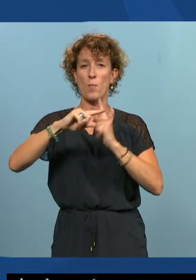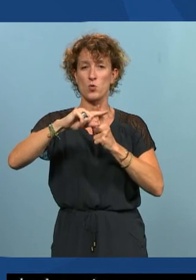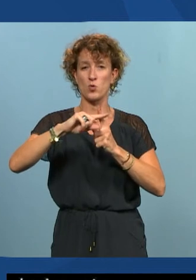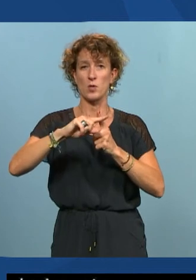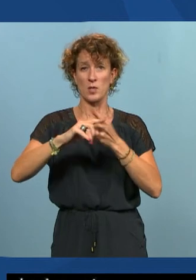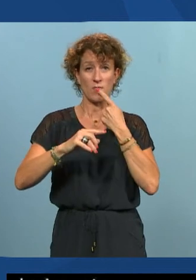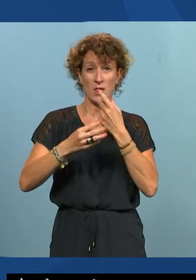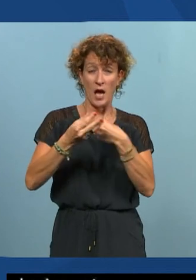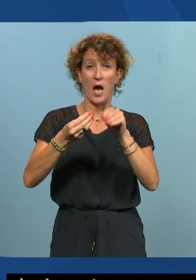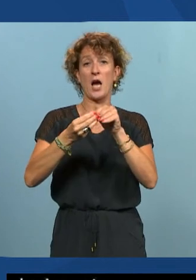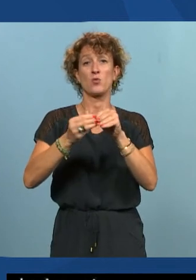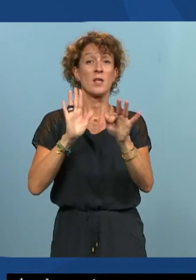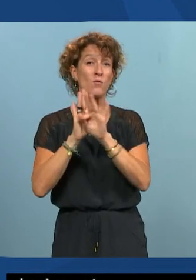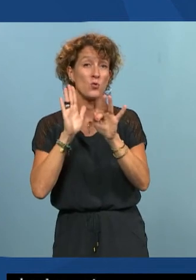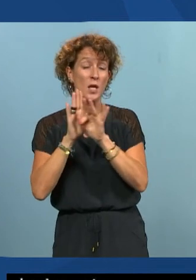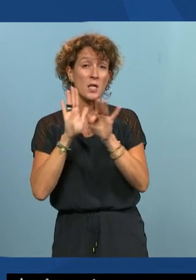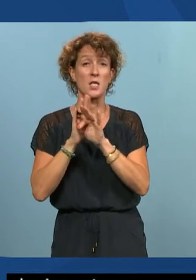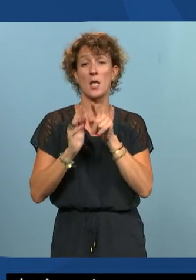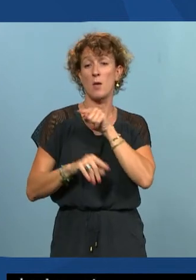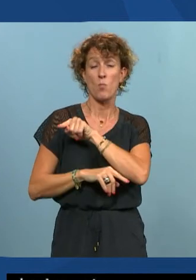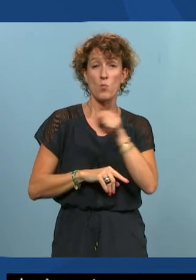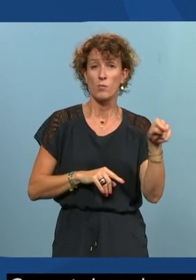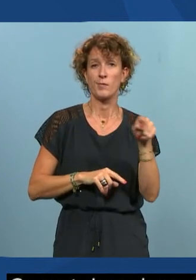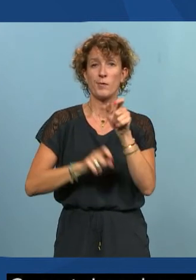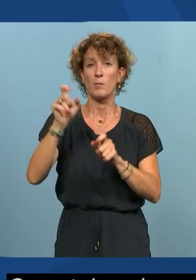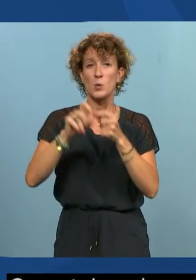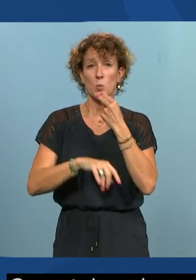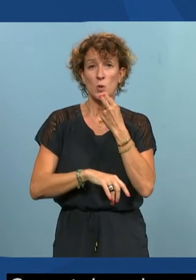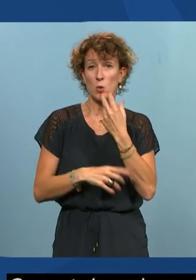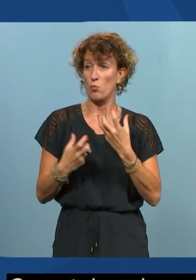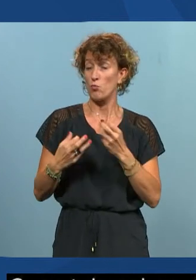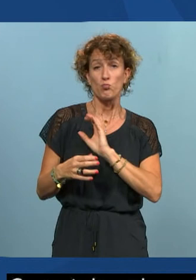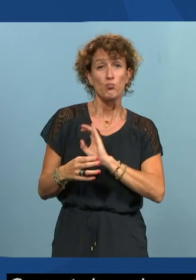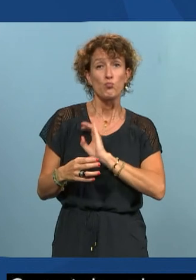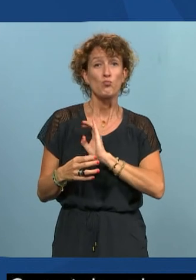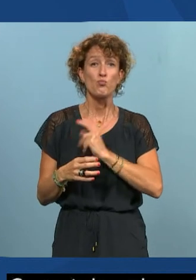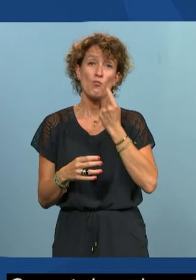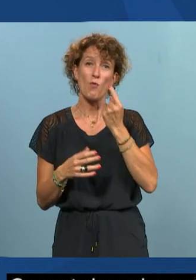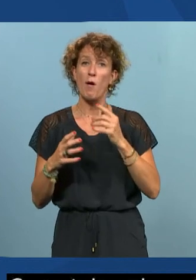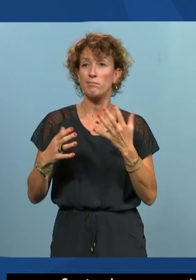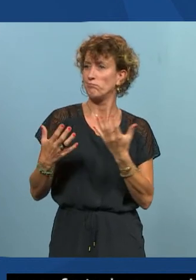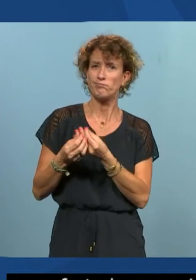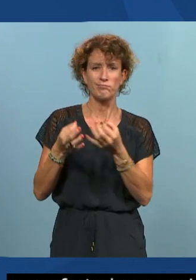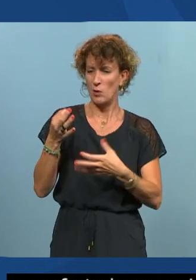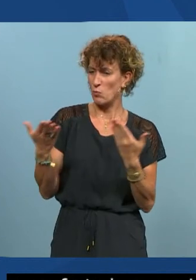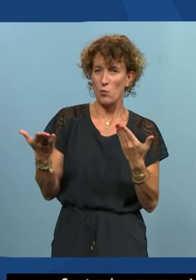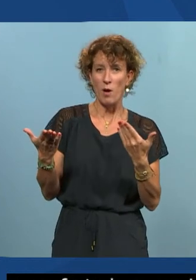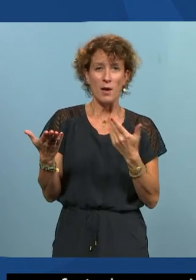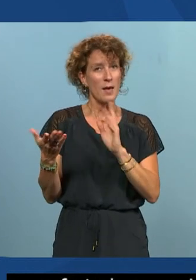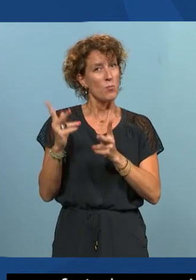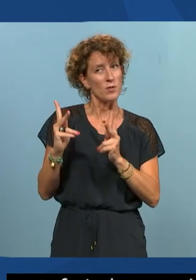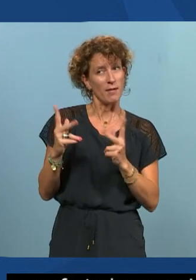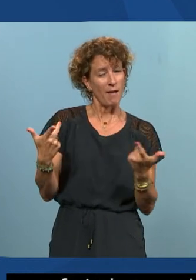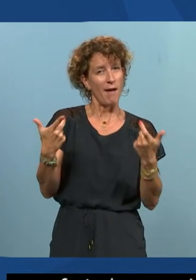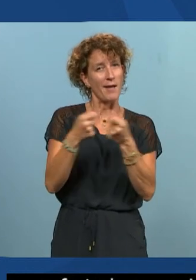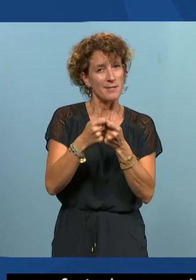fonctionnalités sur un site internet potentiellement pour des utilisateurs qui qui voudraient tester voir ce que ça donne et qui si elles apprécient pourquoi pas installeraient ce type d